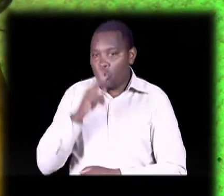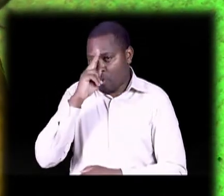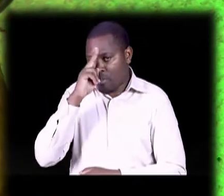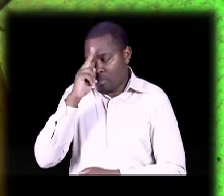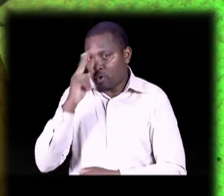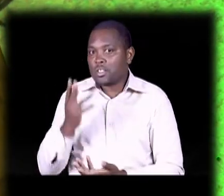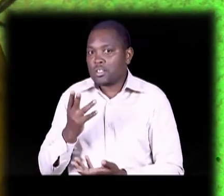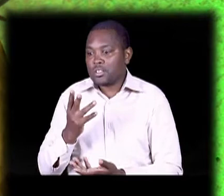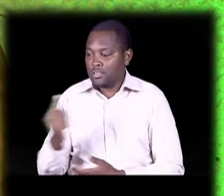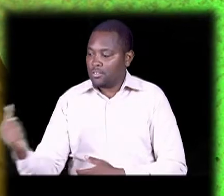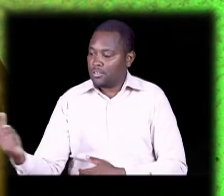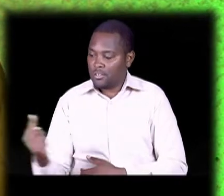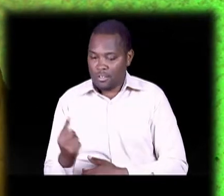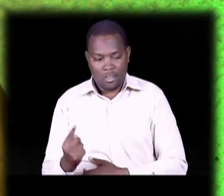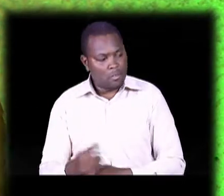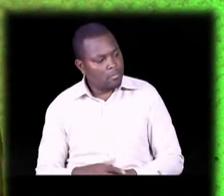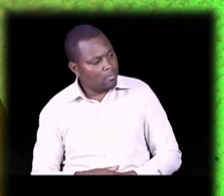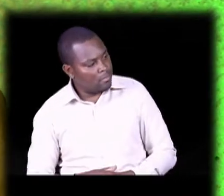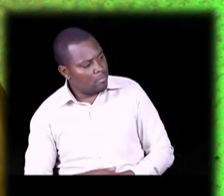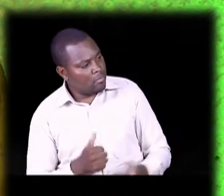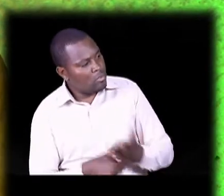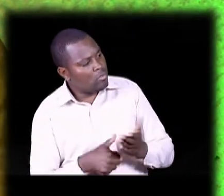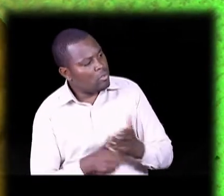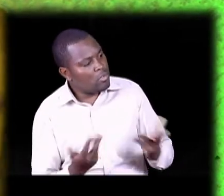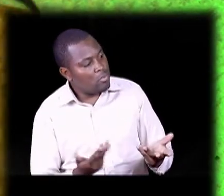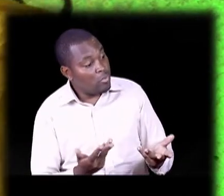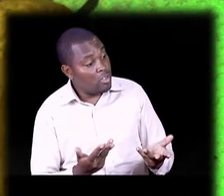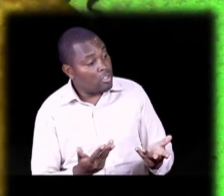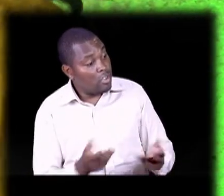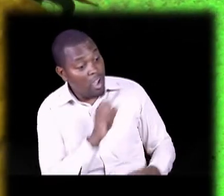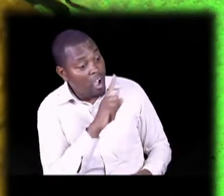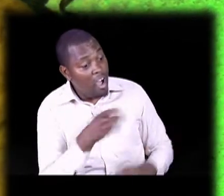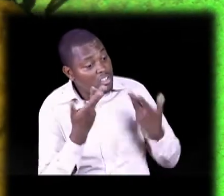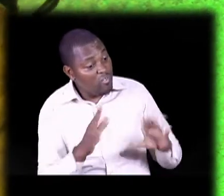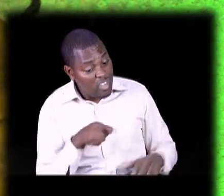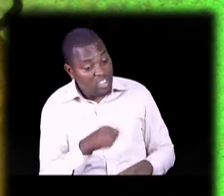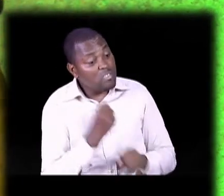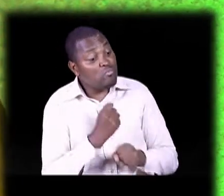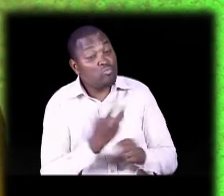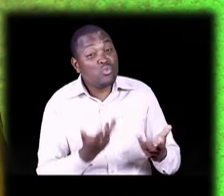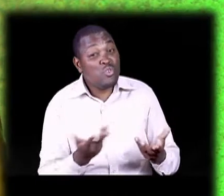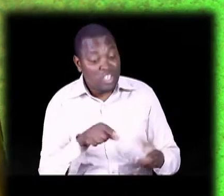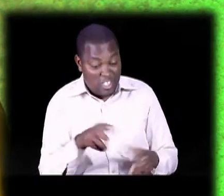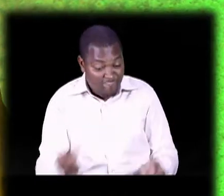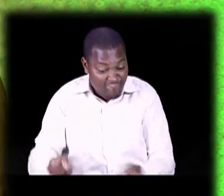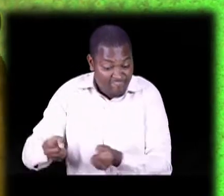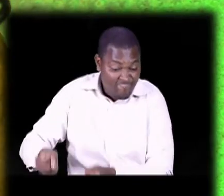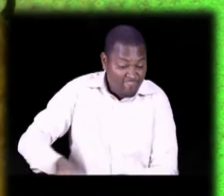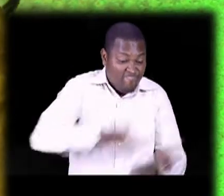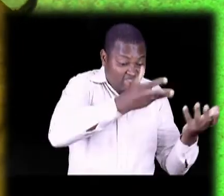Na yule Asikari Minanini Akisha Nuliza hivo Atachukua Atuwa gani Atanibeba Juku kwa juu Ama